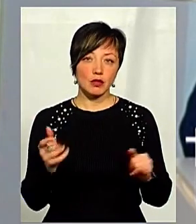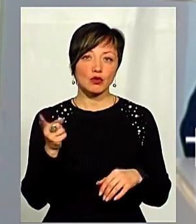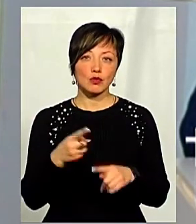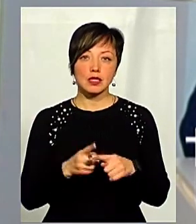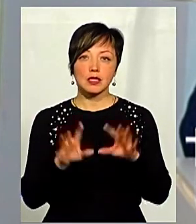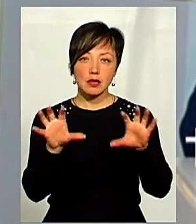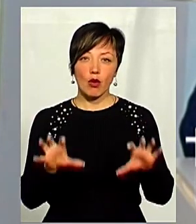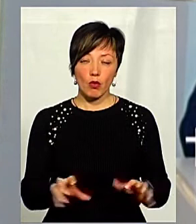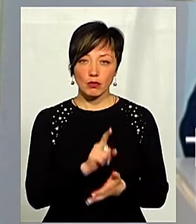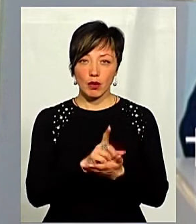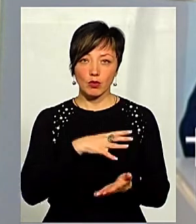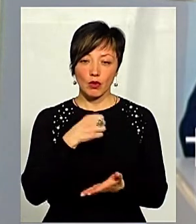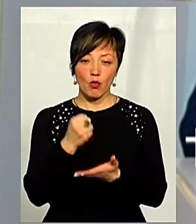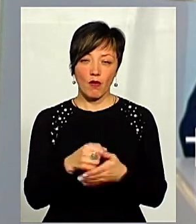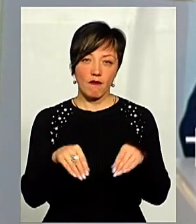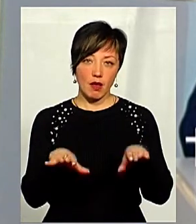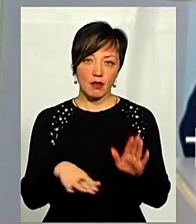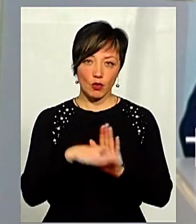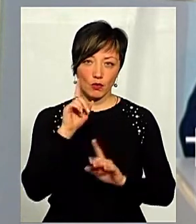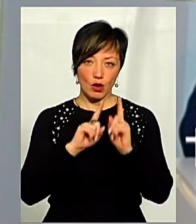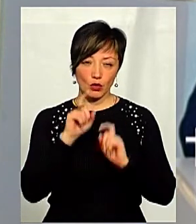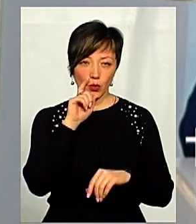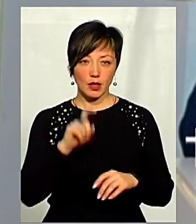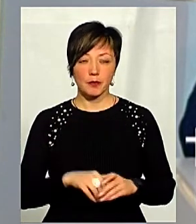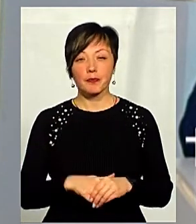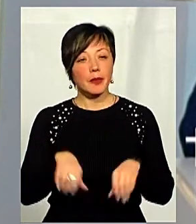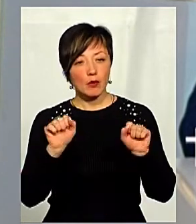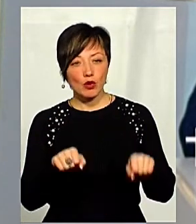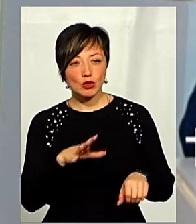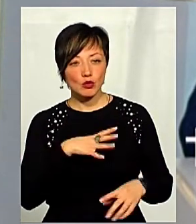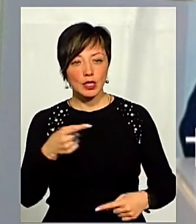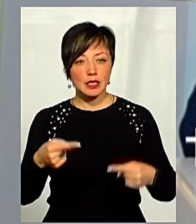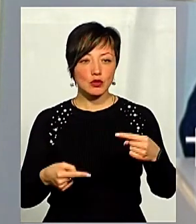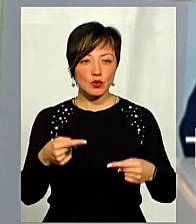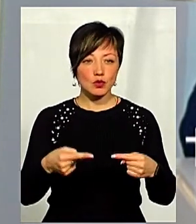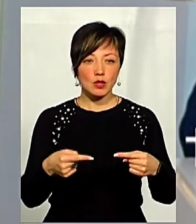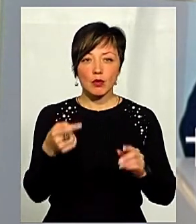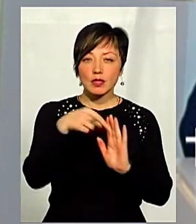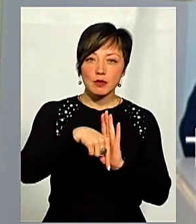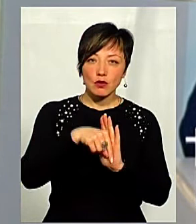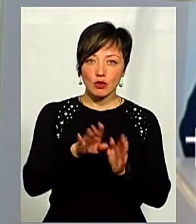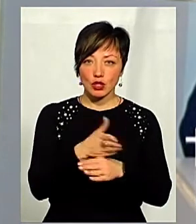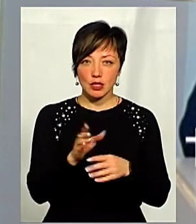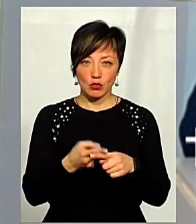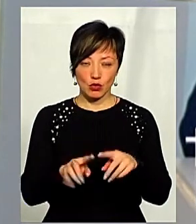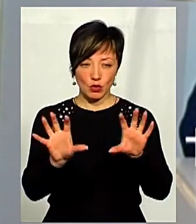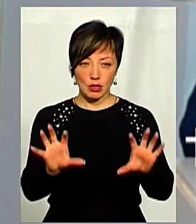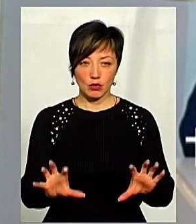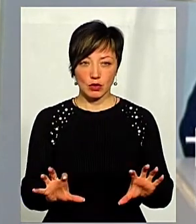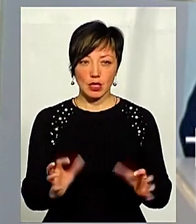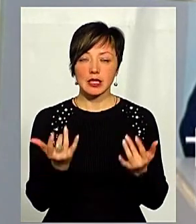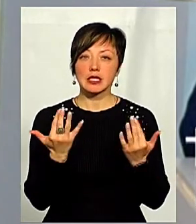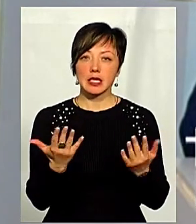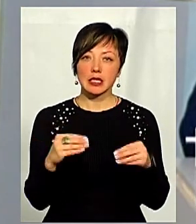Тому і цей закон має бути також ухвалений Верховною Радою України. Може бути дискусія, звичайно, щодо змістової частини цього закону.